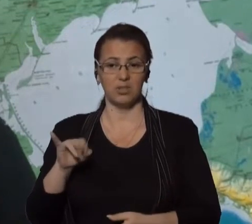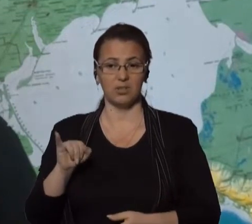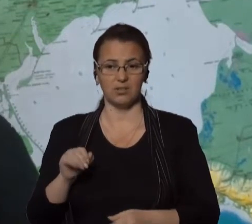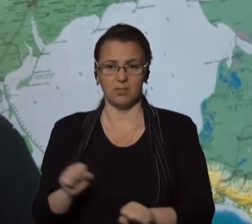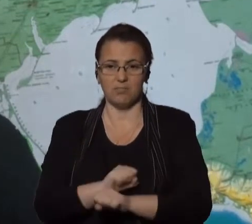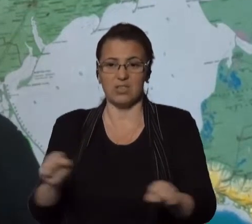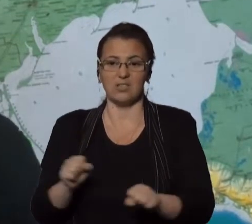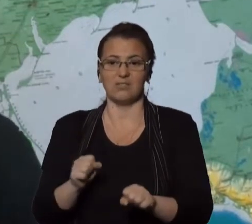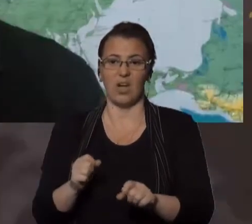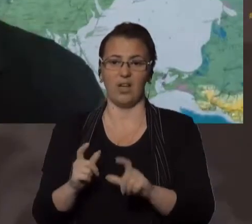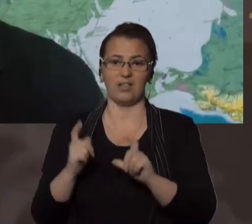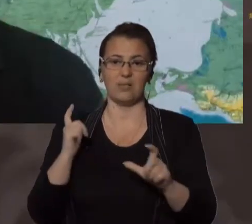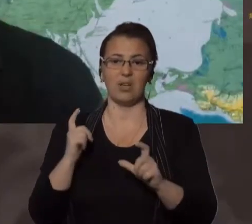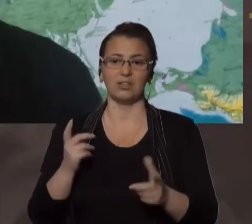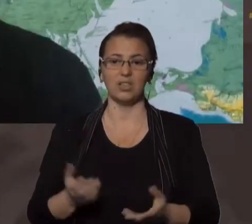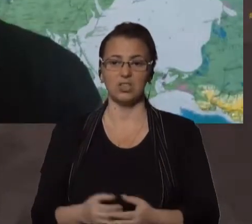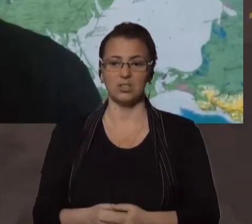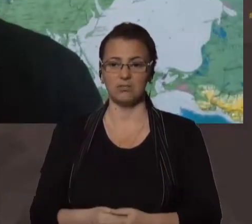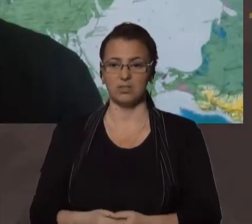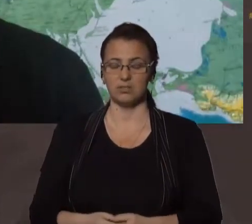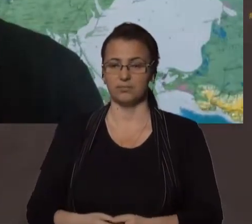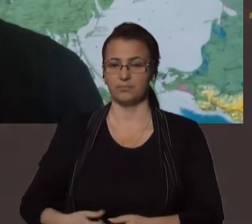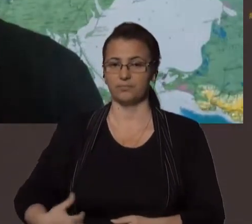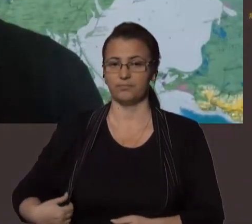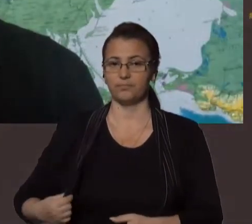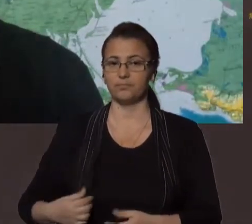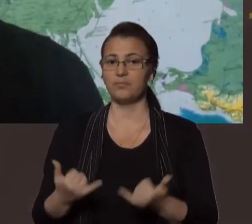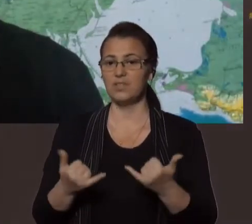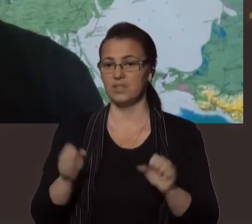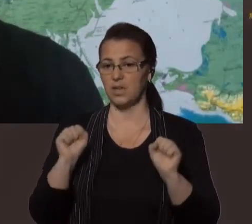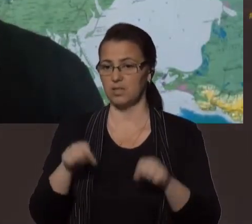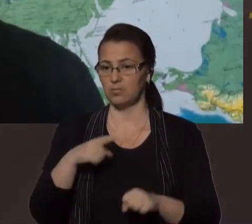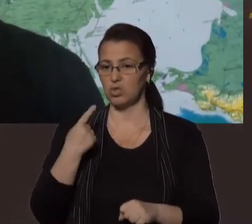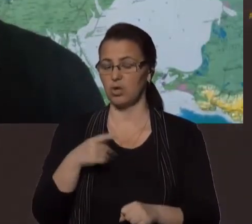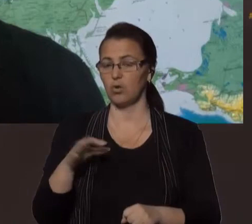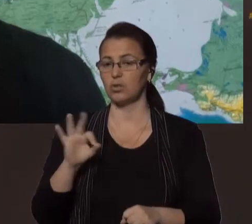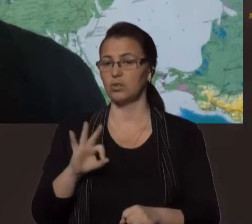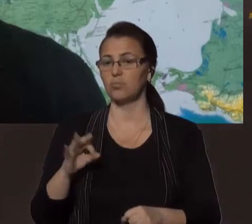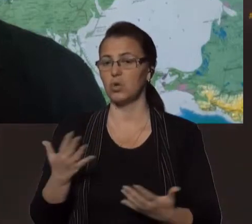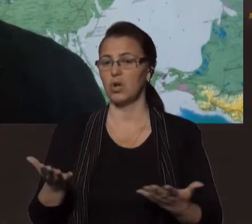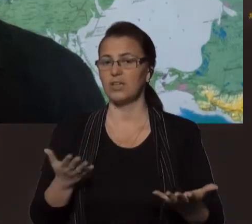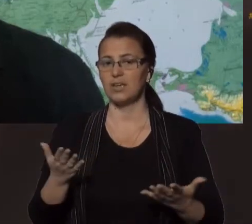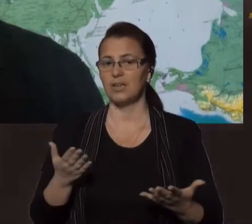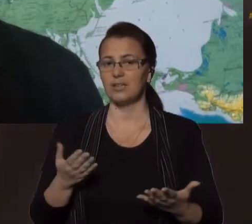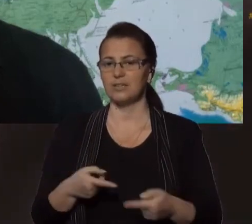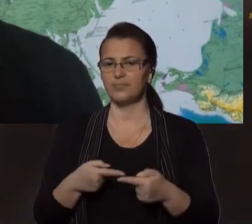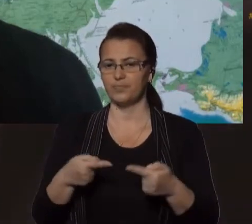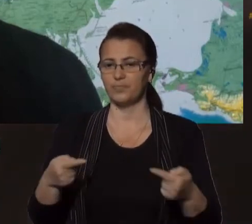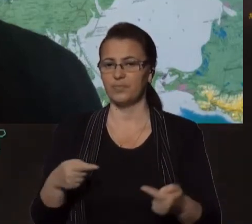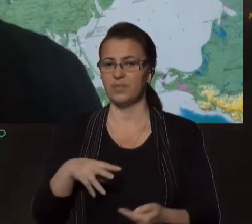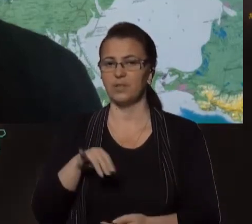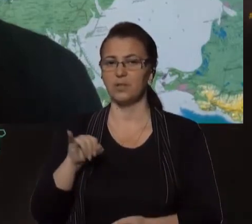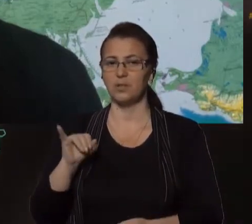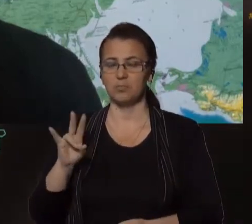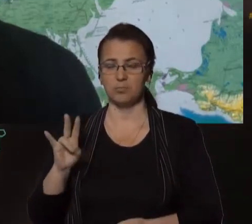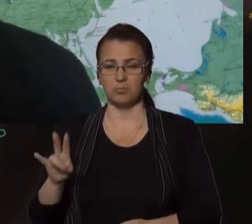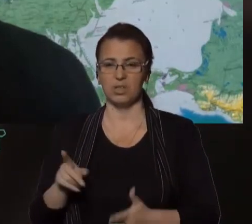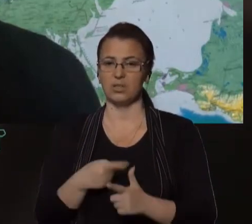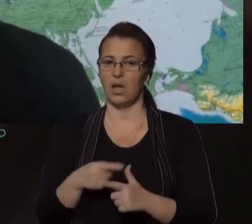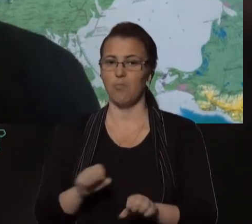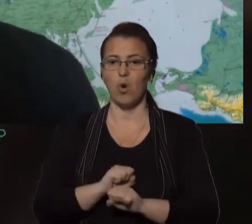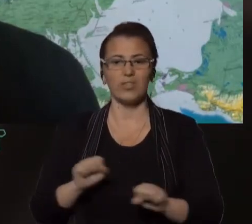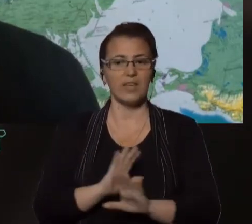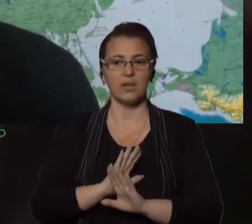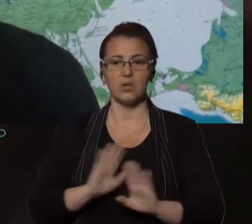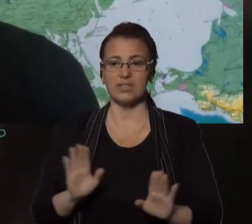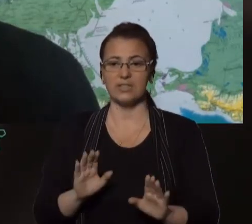вантажівка. Пане Євган, ми зараз можемо говорити про якісь види мін або види нерозірваних снарядів, які